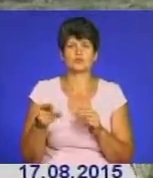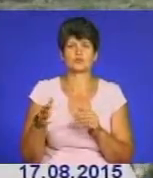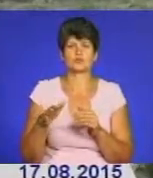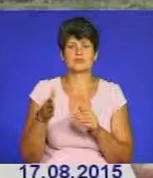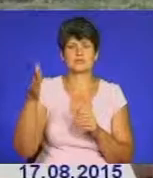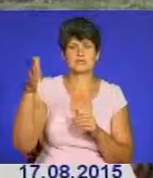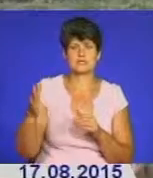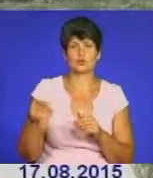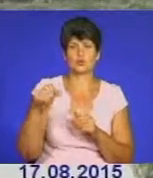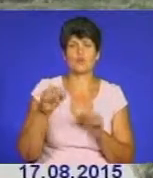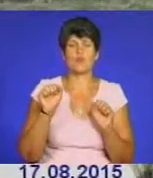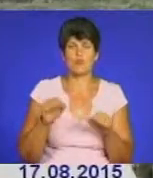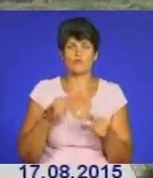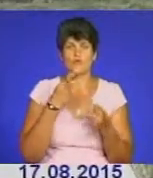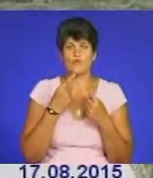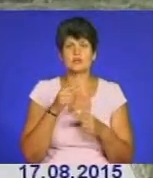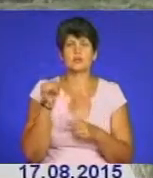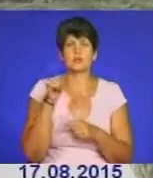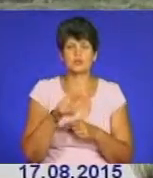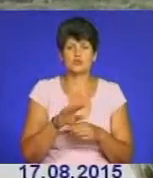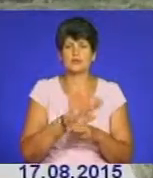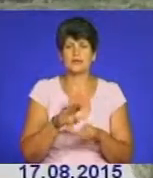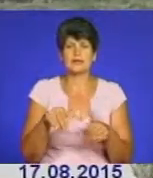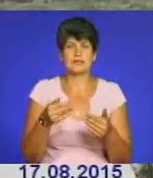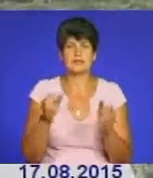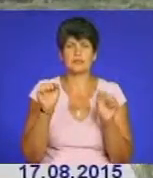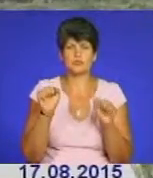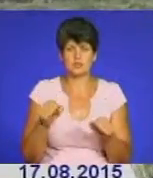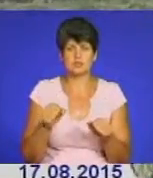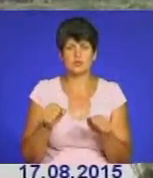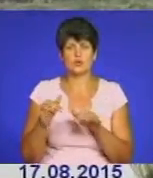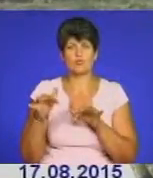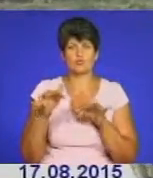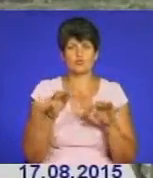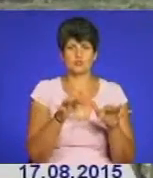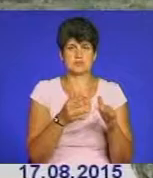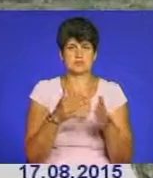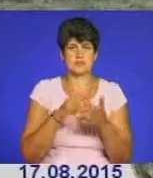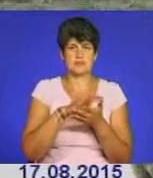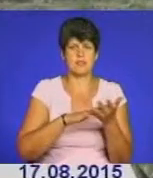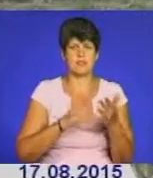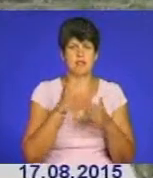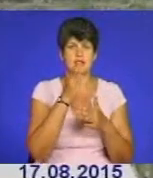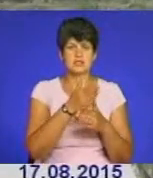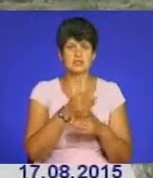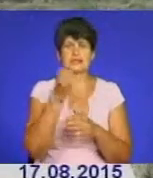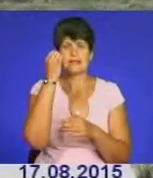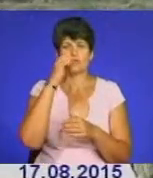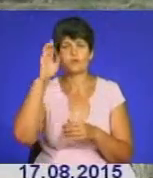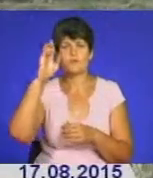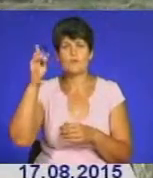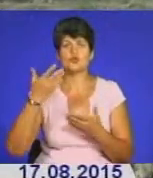і зупинити агресію той чуми, яка стоїть тут недалеко. Але сьогодні ми можемо говорити про те, що